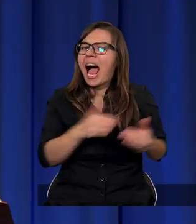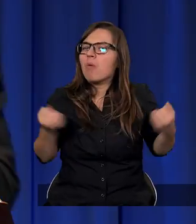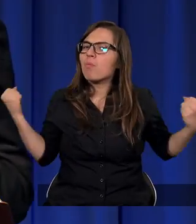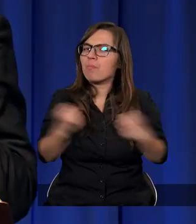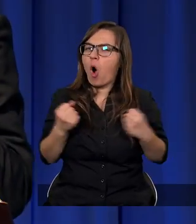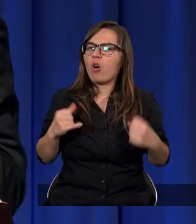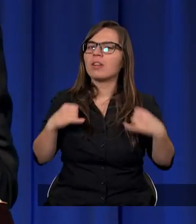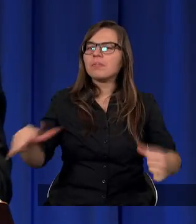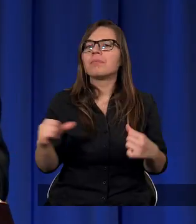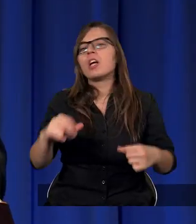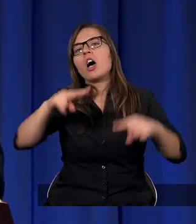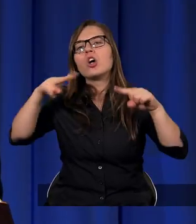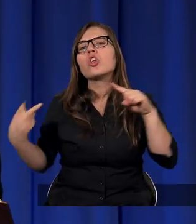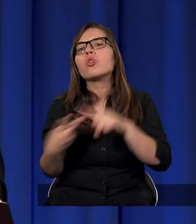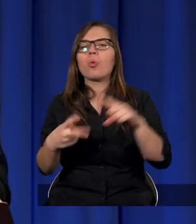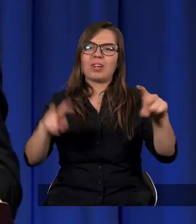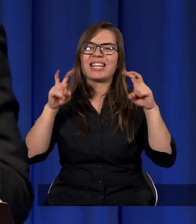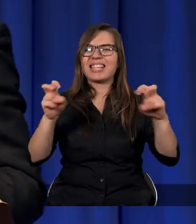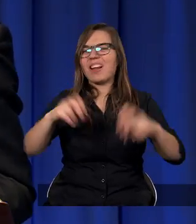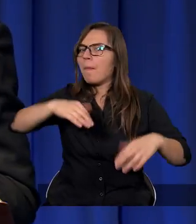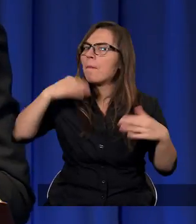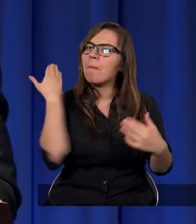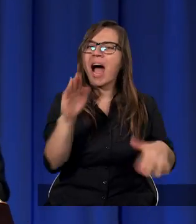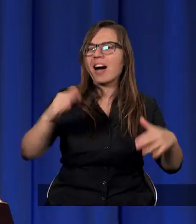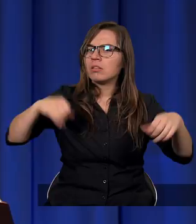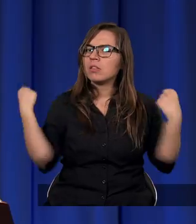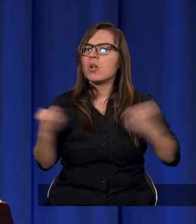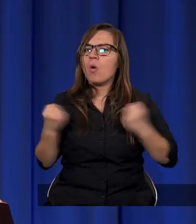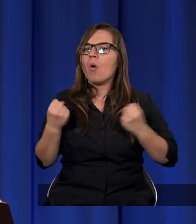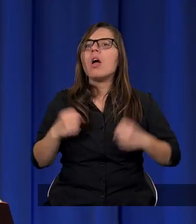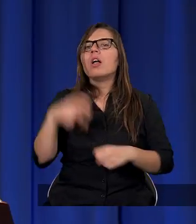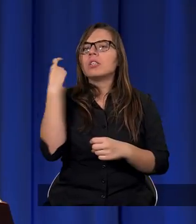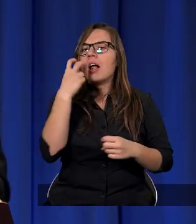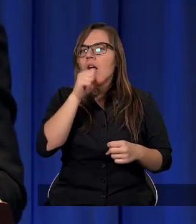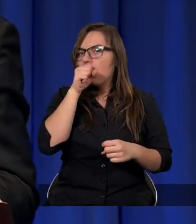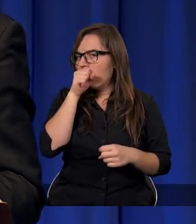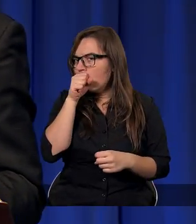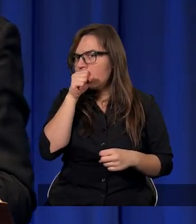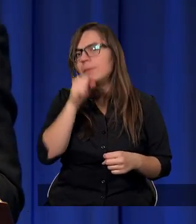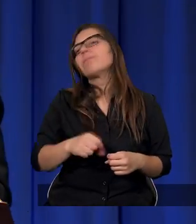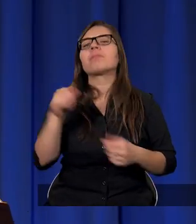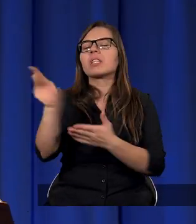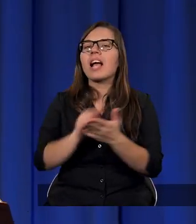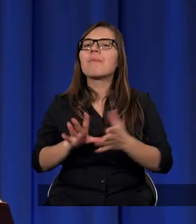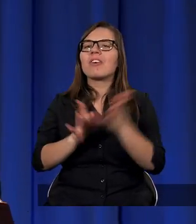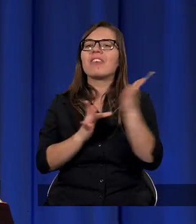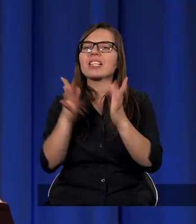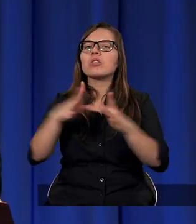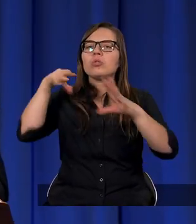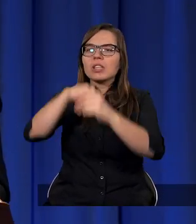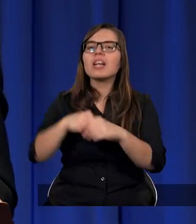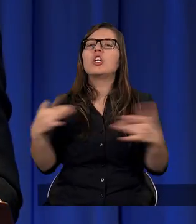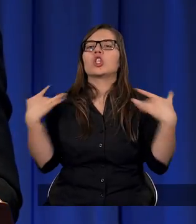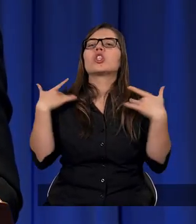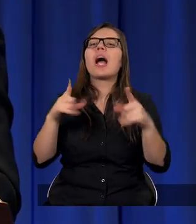I drugi, drugi cytat jeszcze bardziej, jeszcze bardziej fascynujący dla mnie. Napisała w Chrystusie tkwi życie